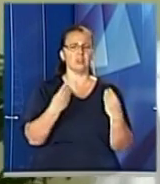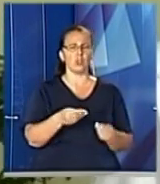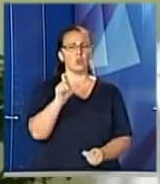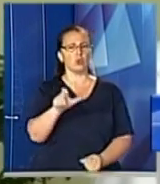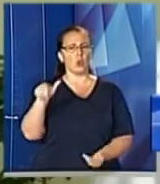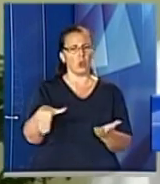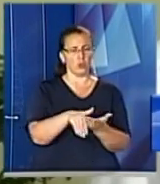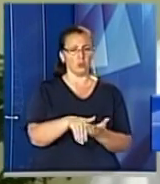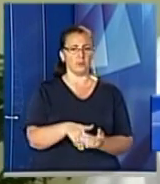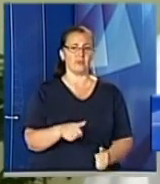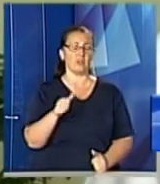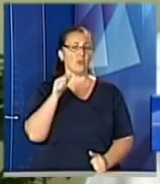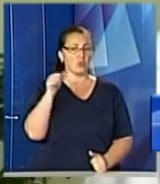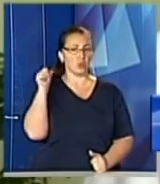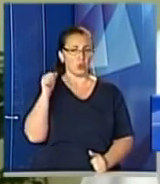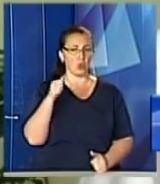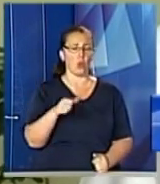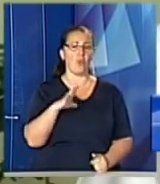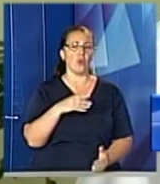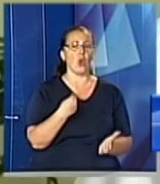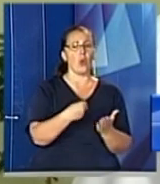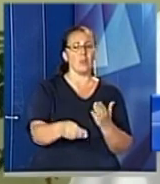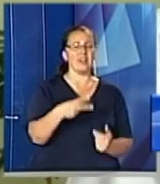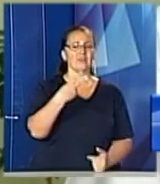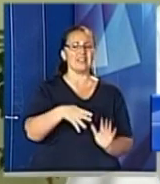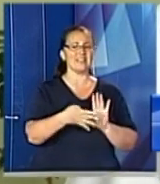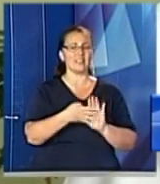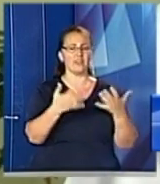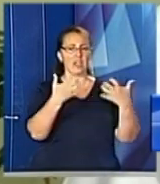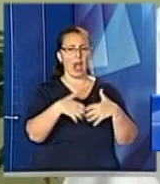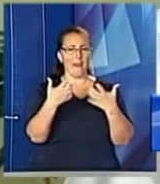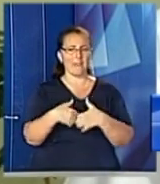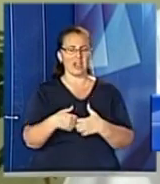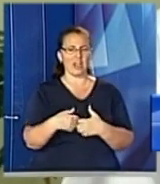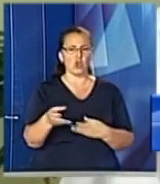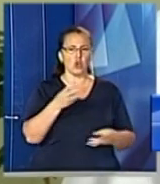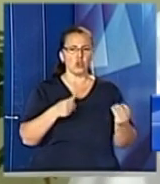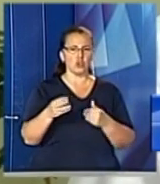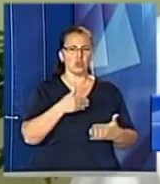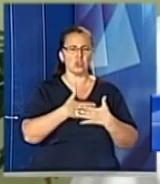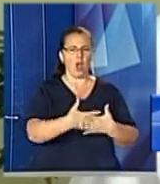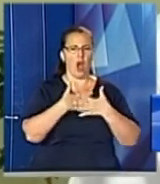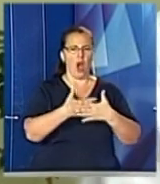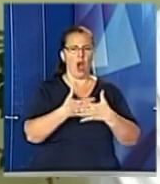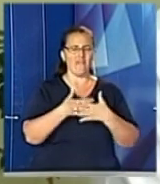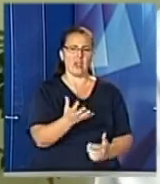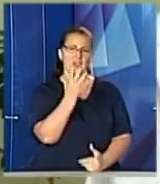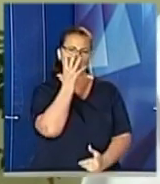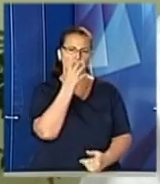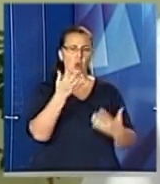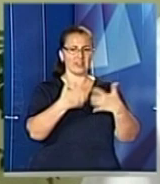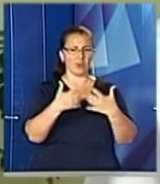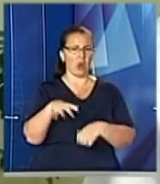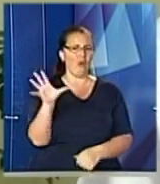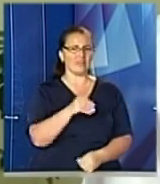нас знаковою закупівлею було купівля 29 апаратів штучної вентиляції легень і наркозних апаратів. Тобто фактично всі наші